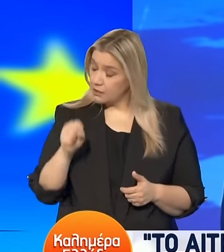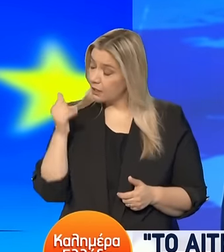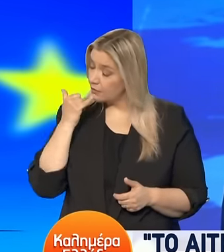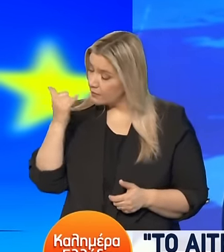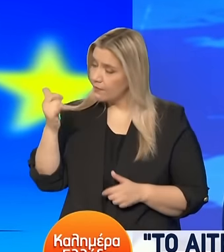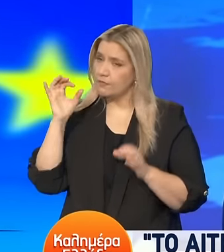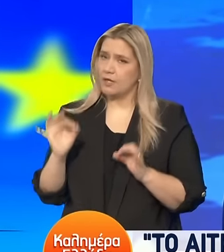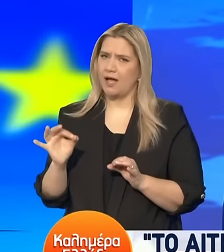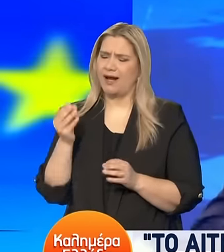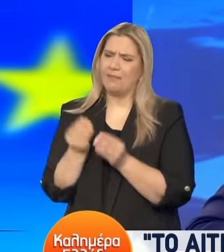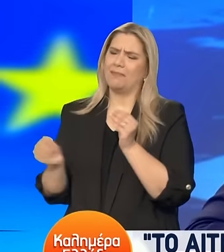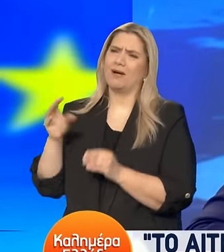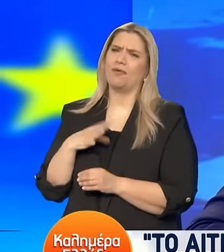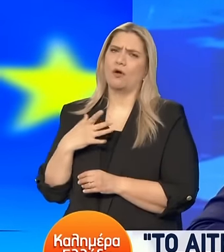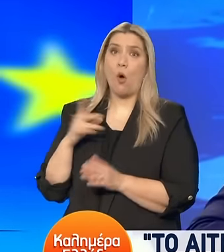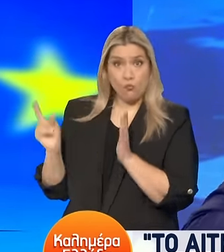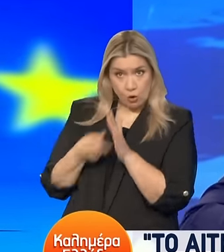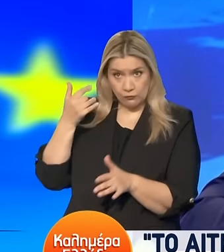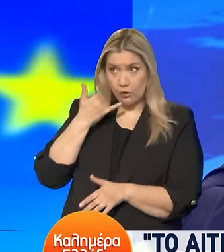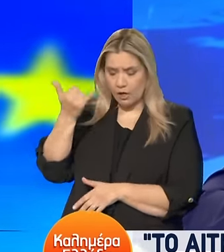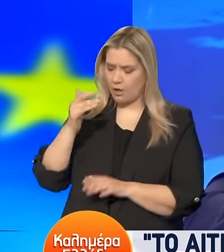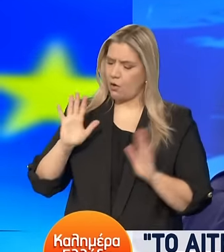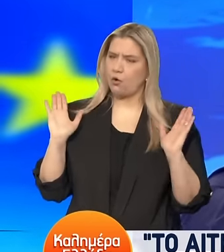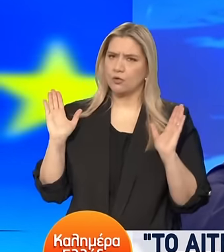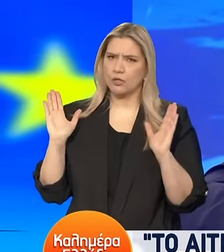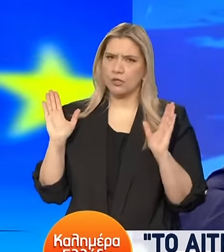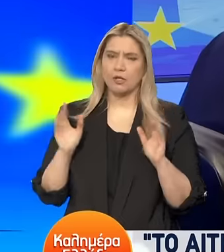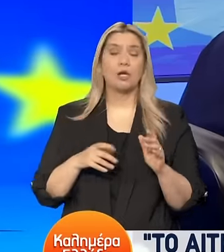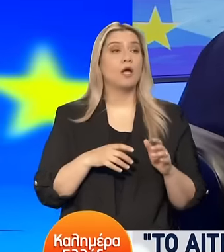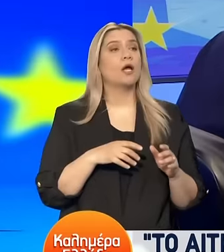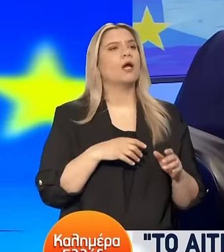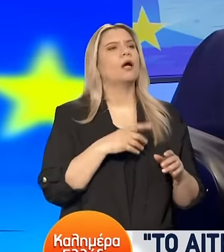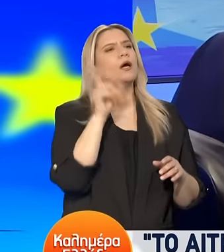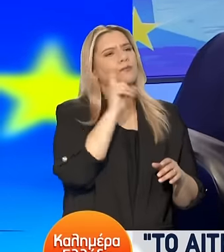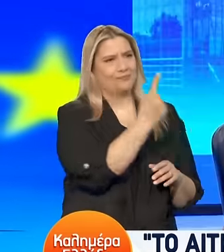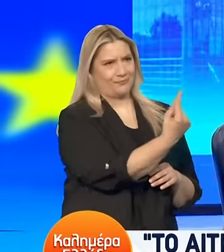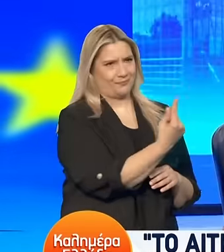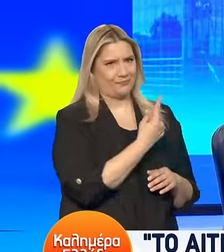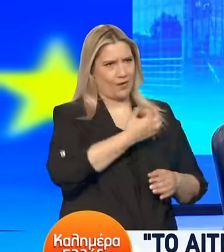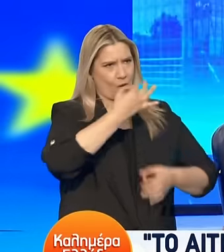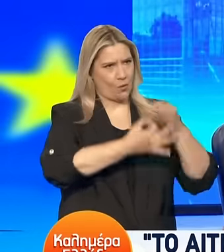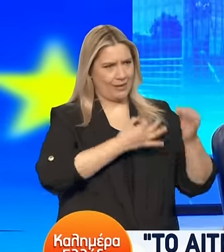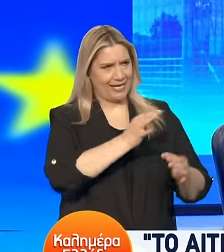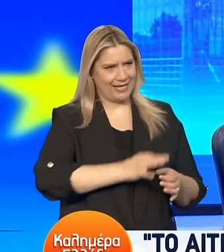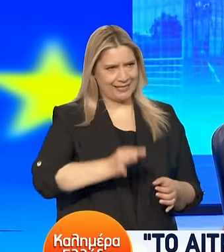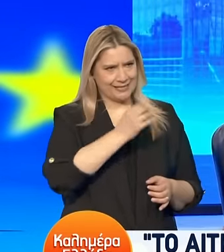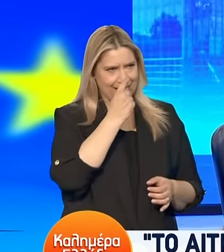επικοινώνησα Και δεν είναι η πρώτη φορά Μετά από αυτό το περιστατικό Και μετά επικοινώνησα Δεν είναι η πρώτη φορά